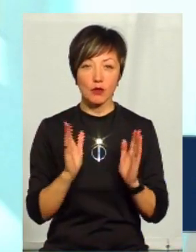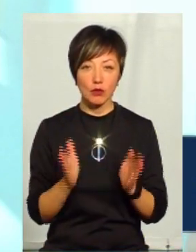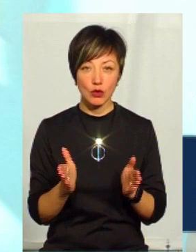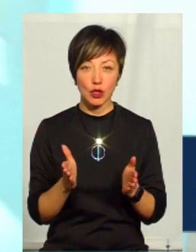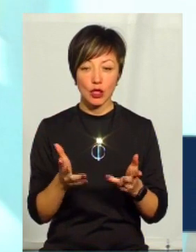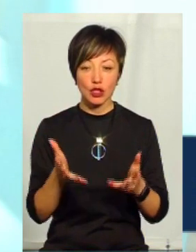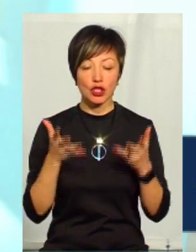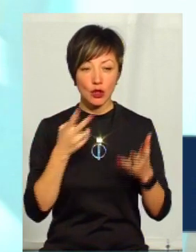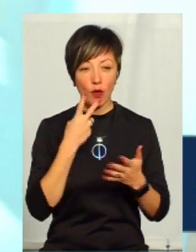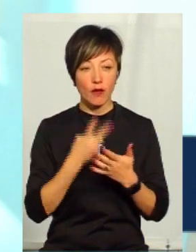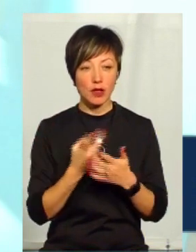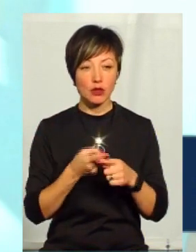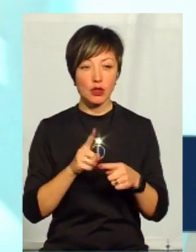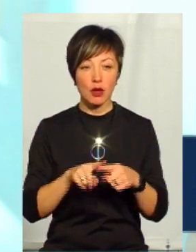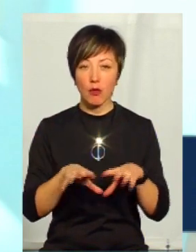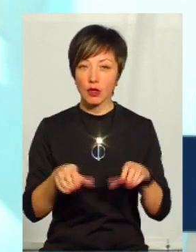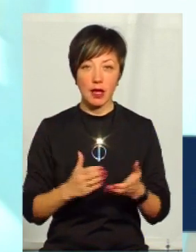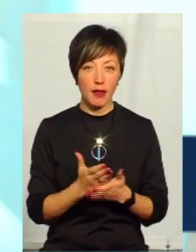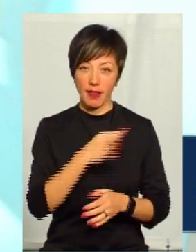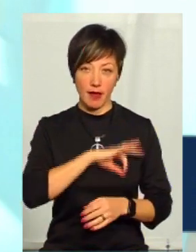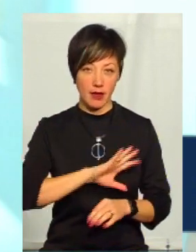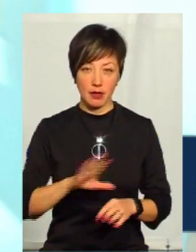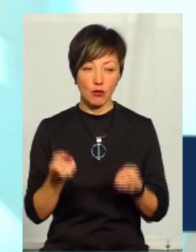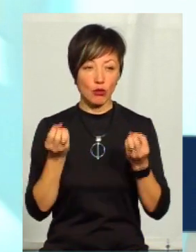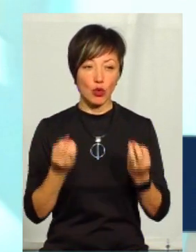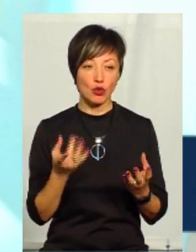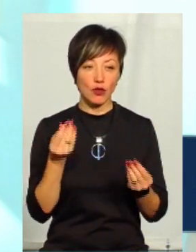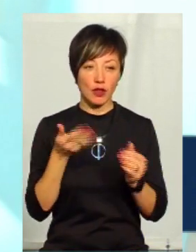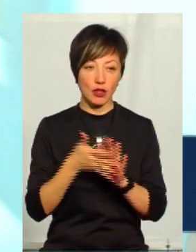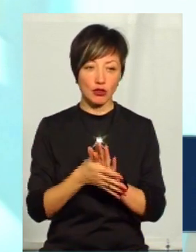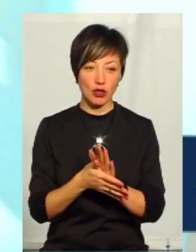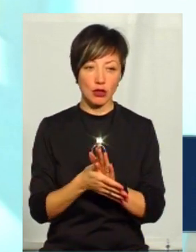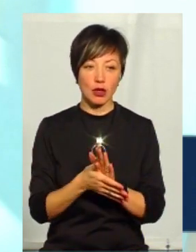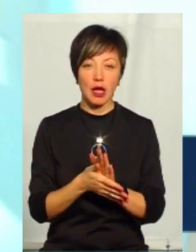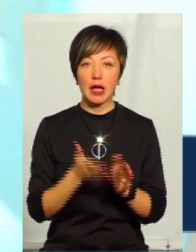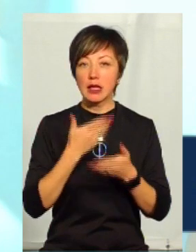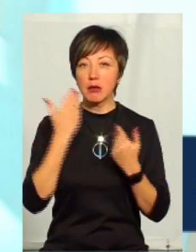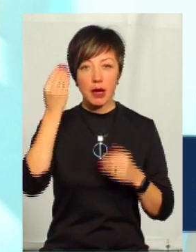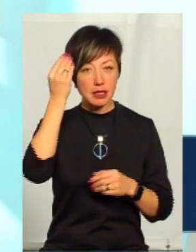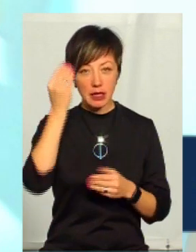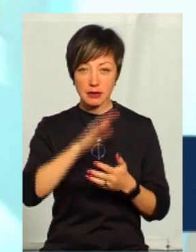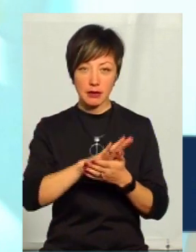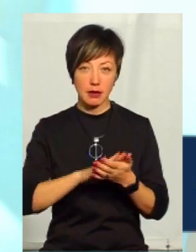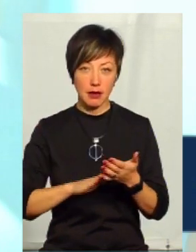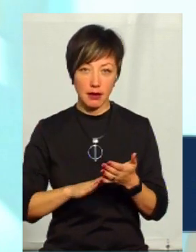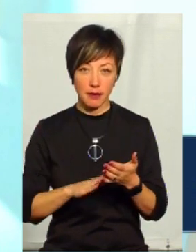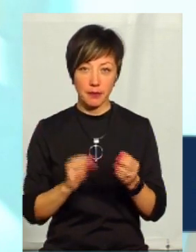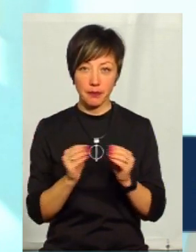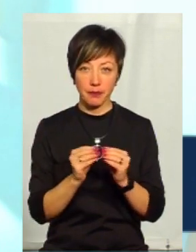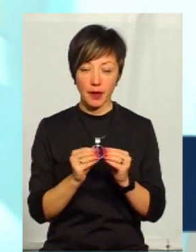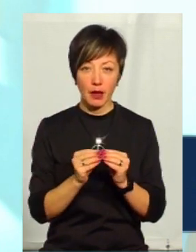чітко видно, що ця посада не є ефективна, це просто витрачання коштів. Немає сенсу її далі тримати.